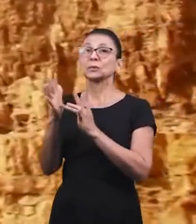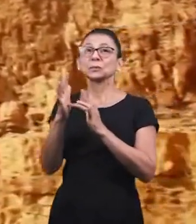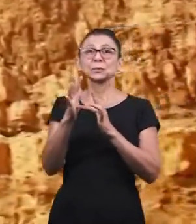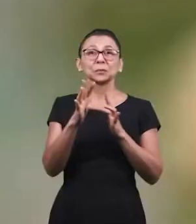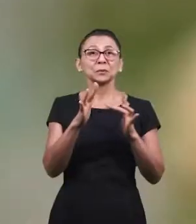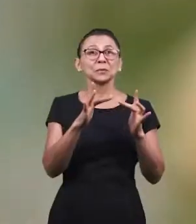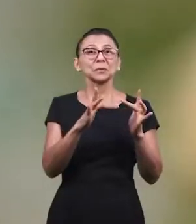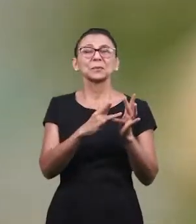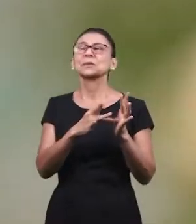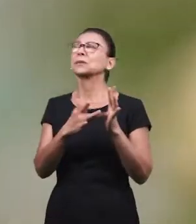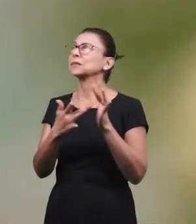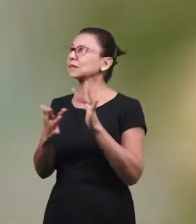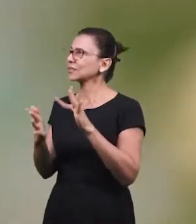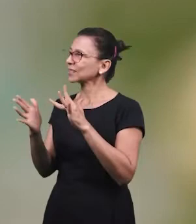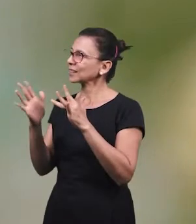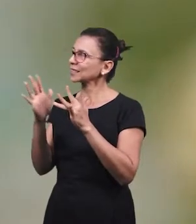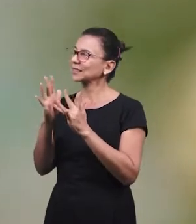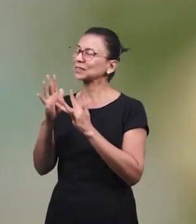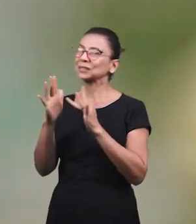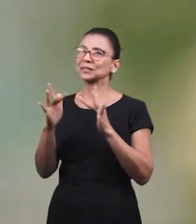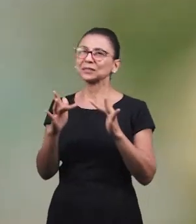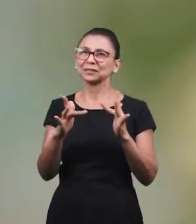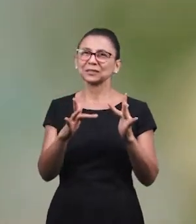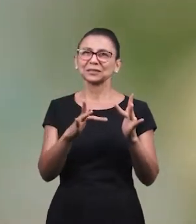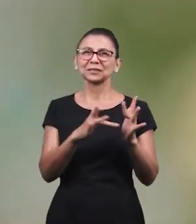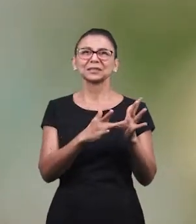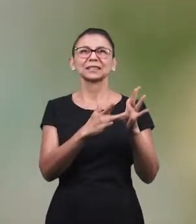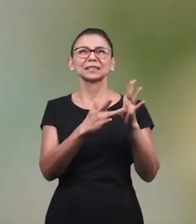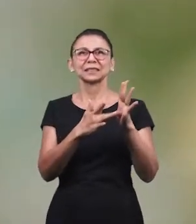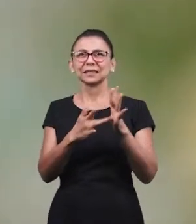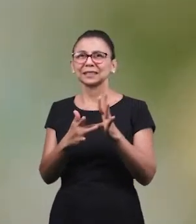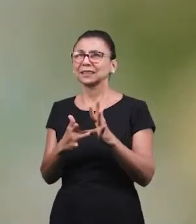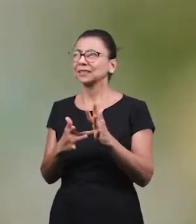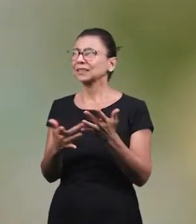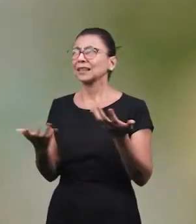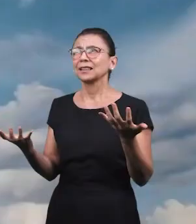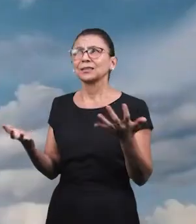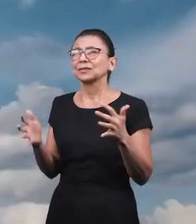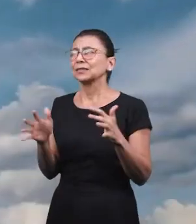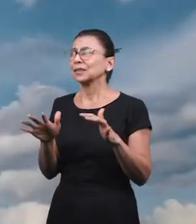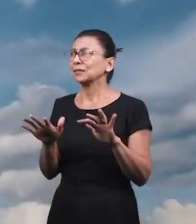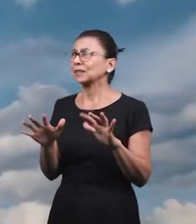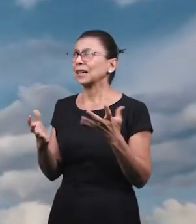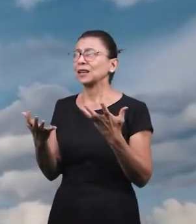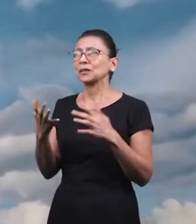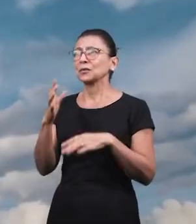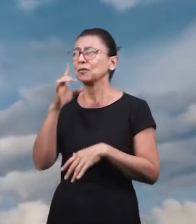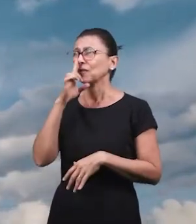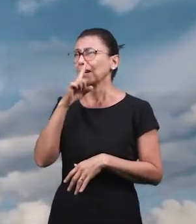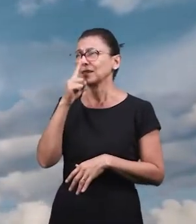Иисус, Иисус, не дай мне Тебя подвести.